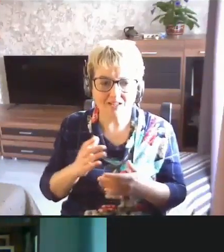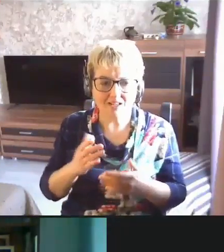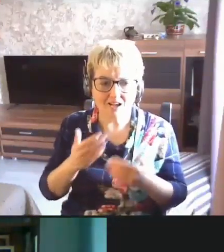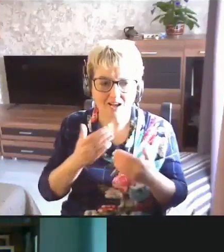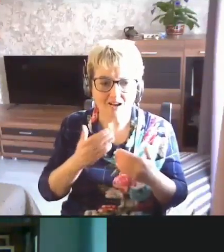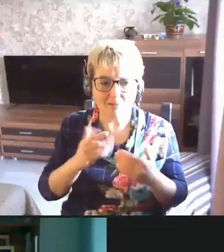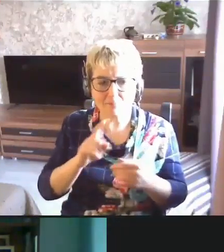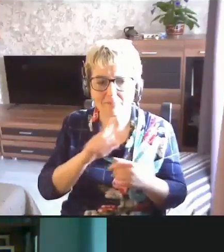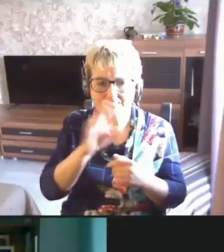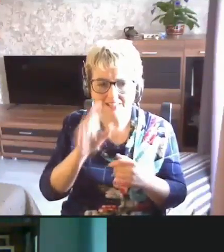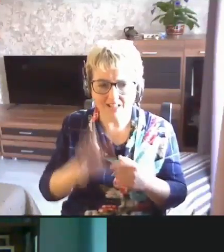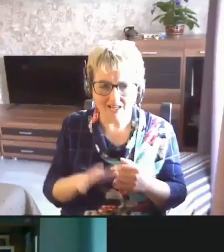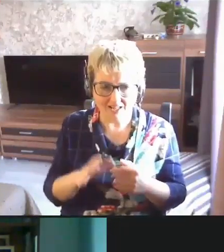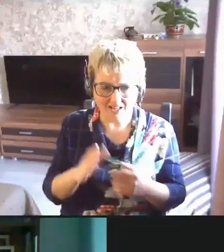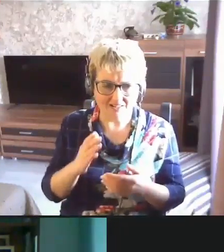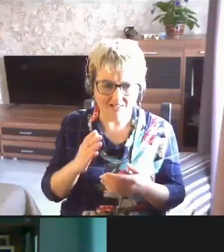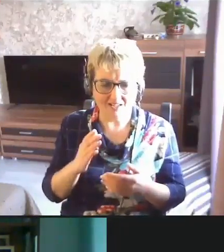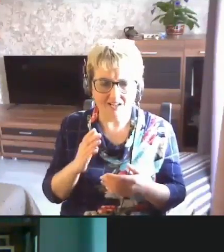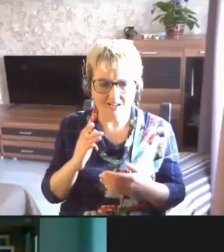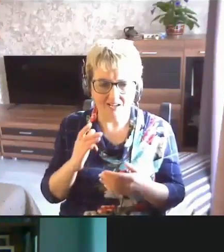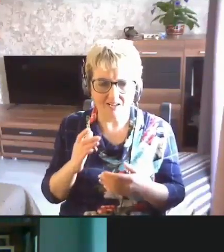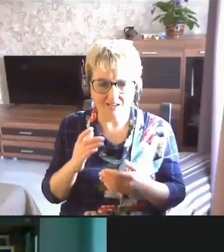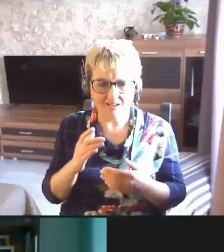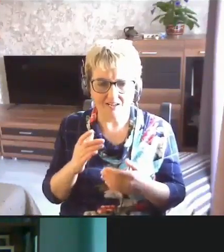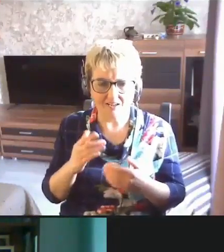обращаться постоянно.